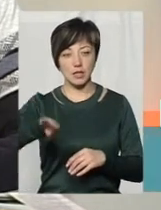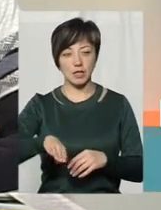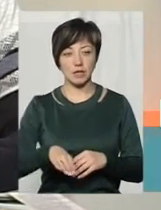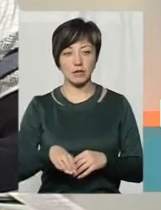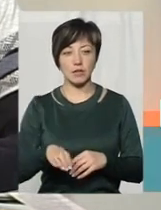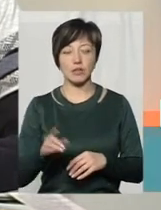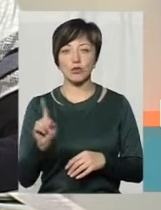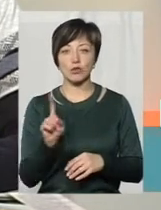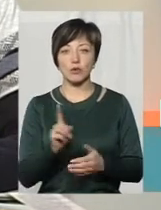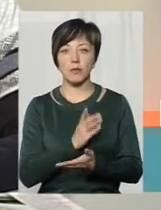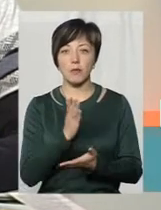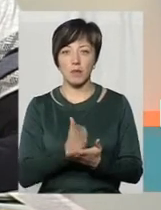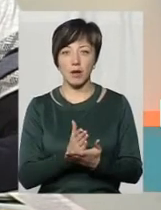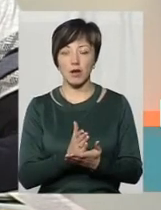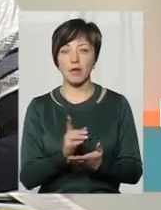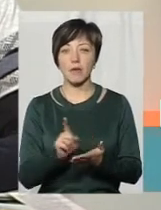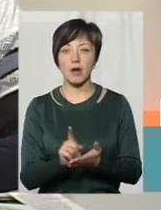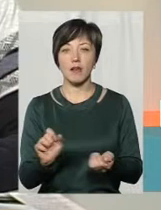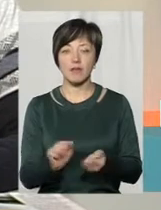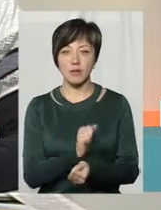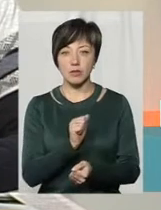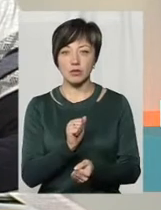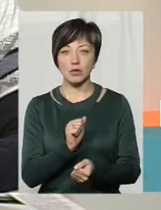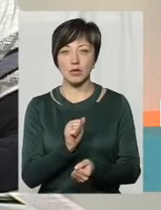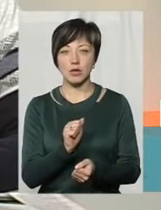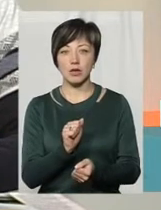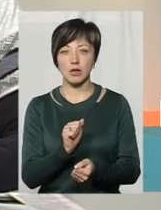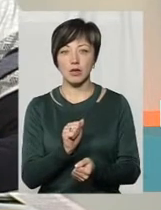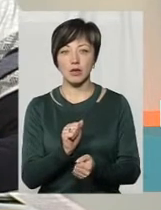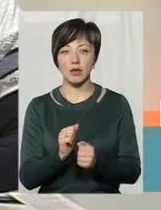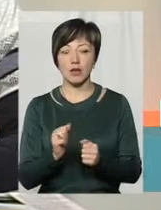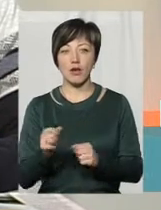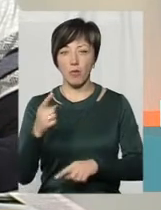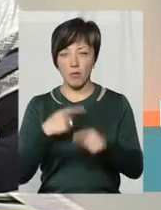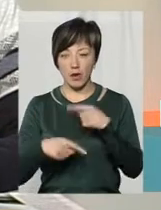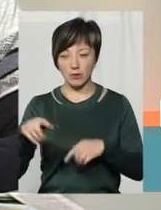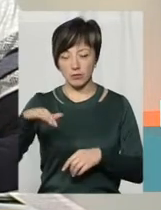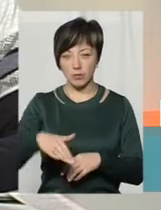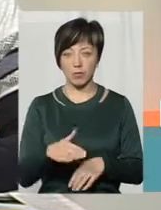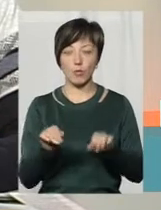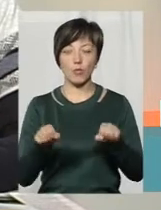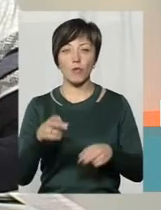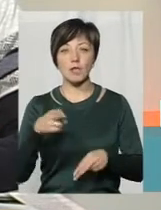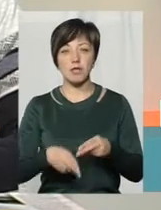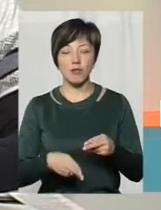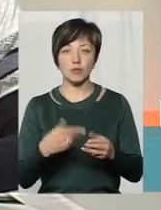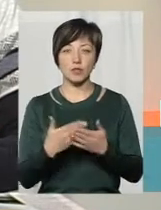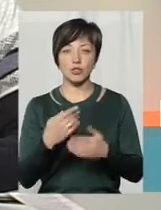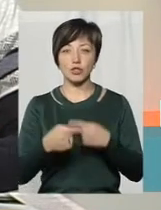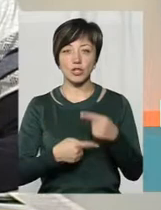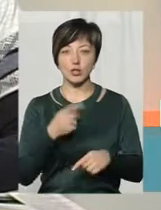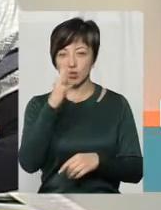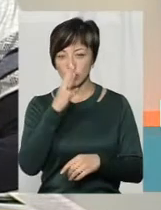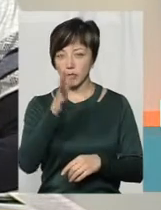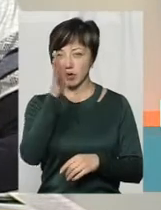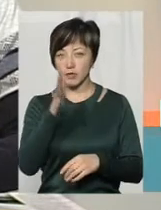з тим, щоб він має висохнутися, стікти рідина знову обратно. І він, ну, по кінцевому випадку, десь через 4-5